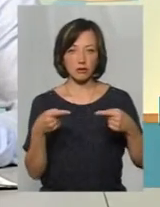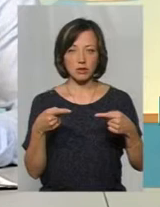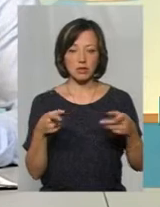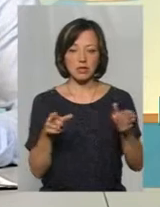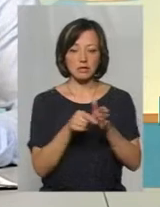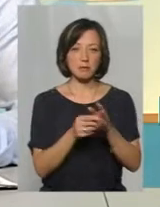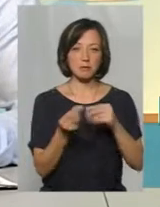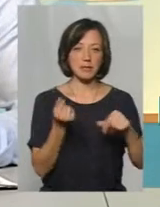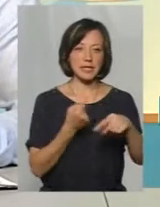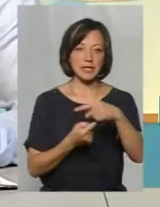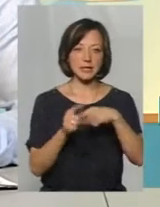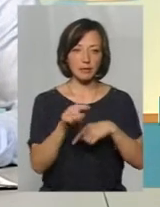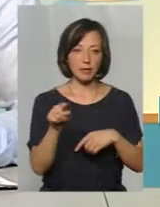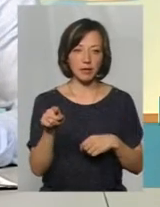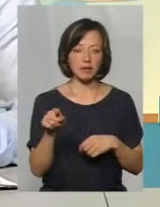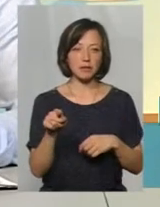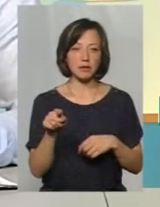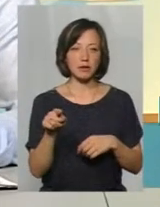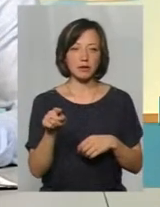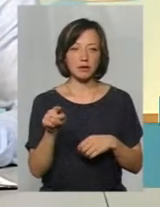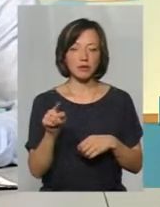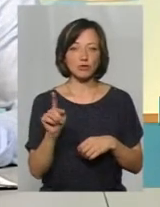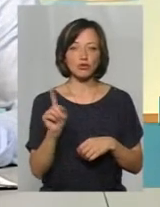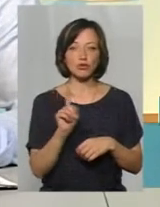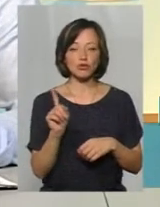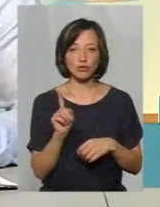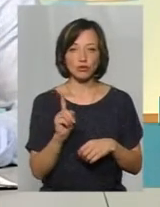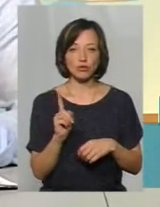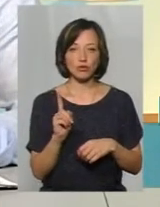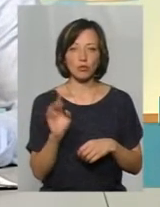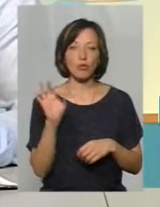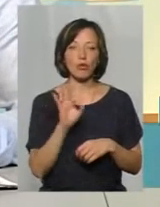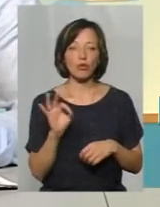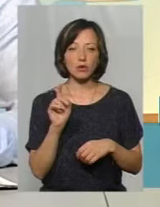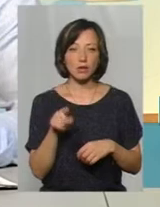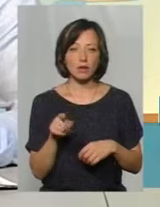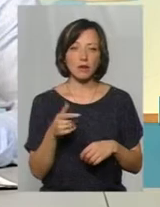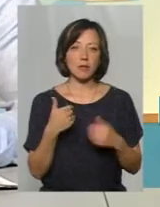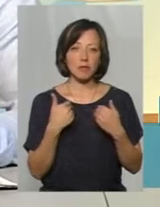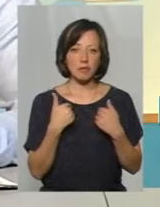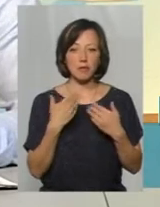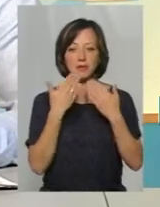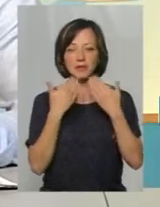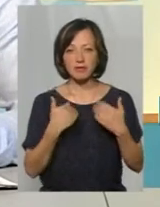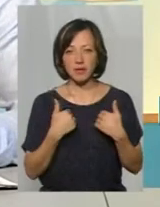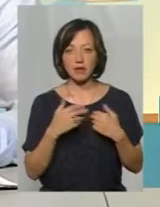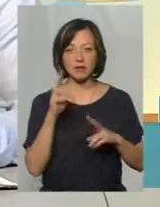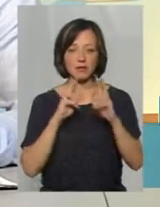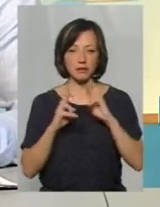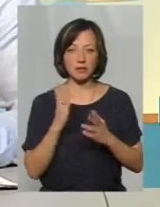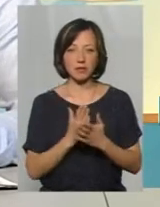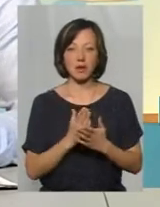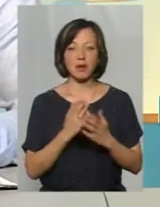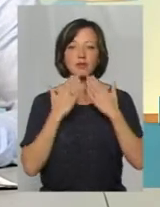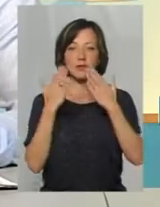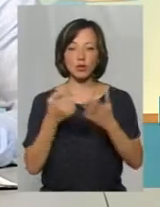підприємцями, в тому плані, що вони, ми маємо звернення, ми маємо звернення і